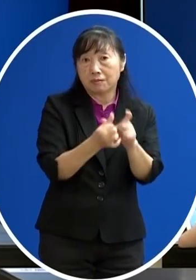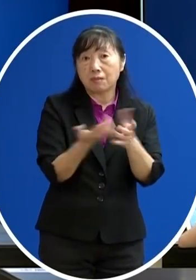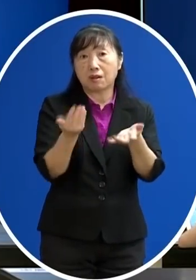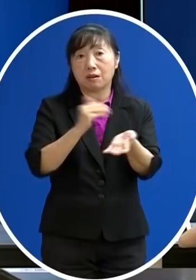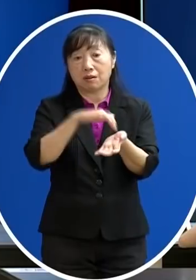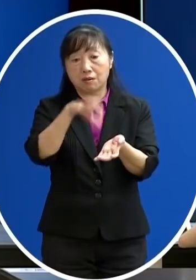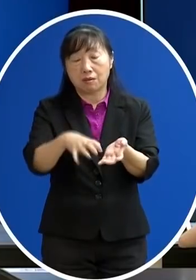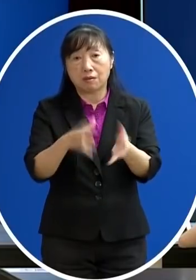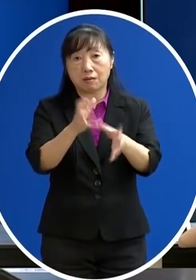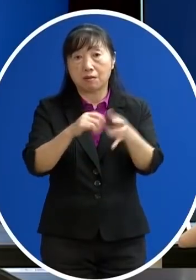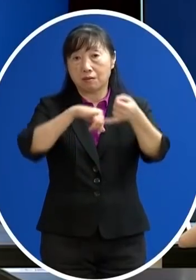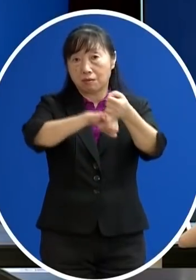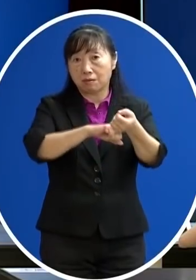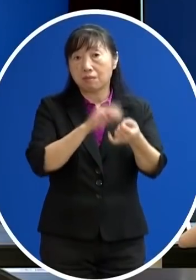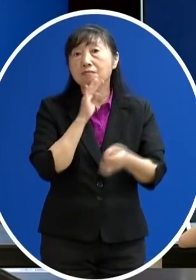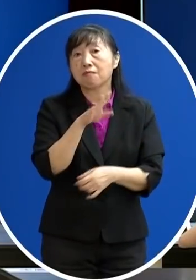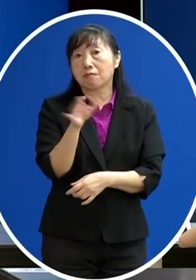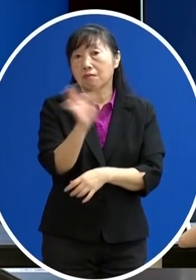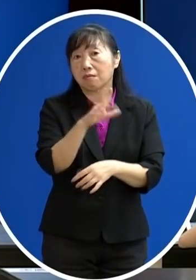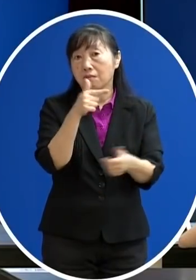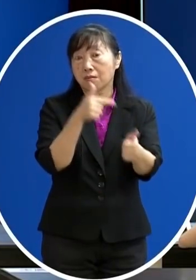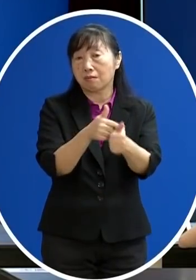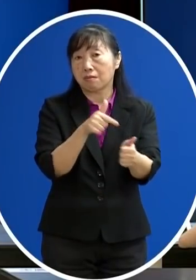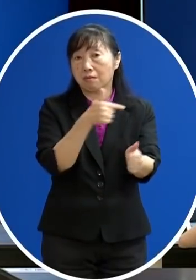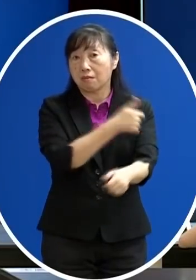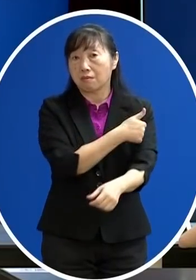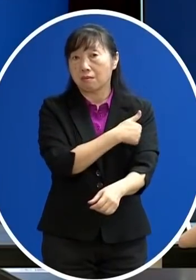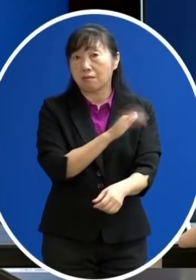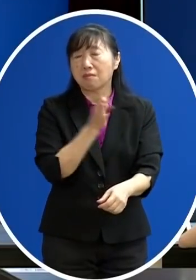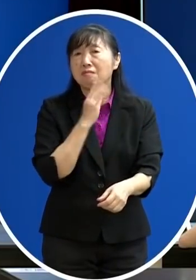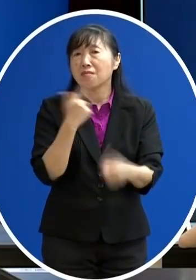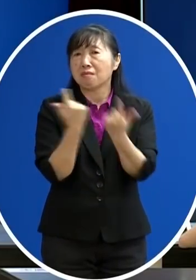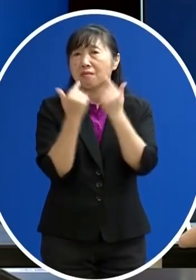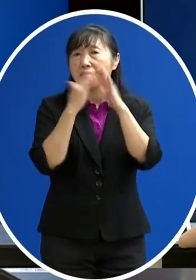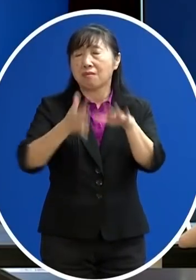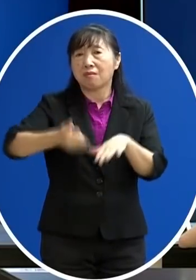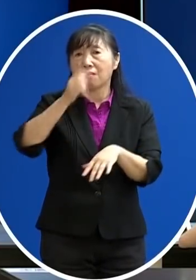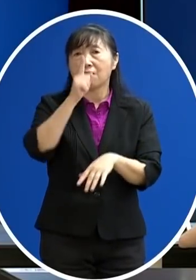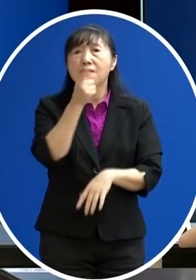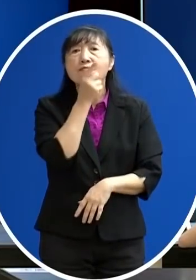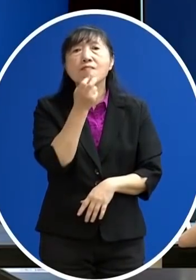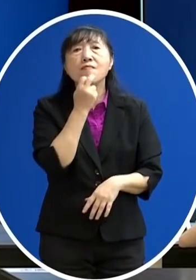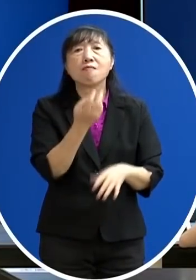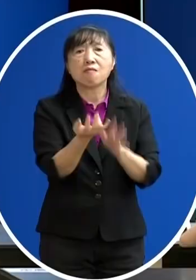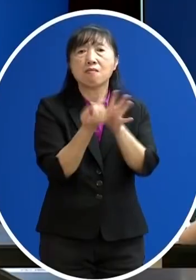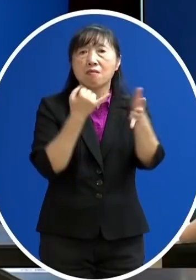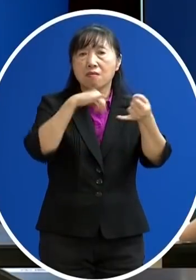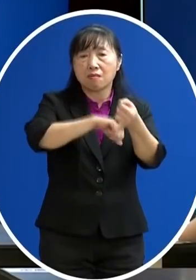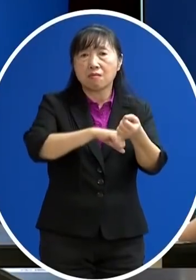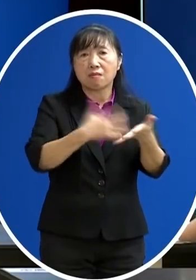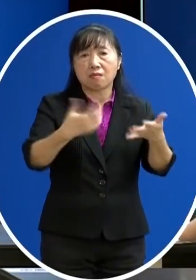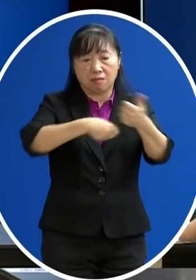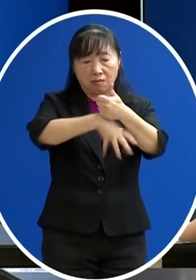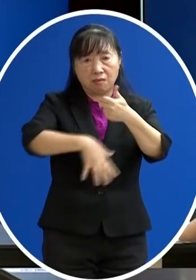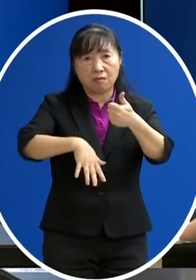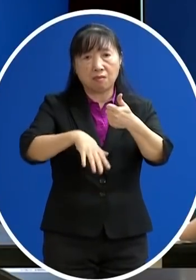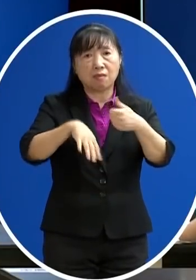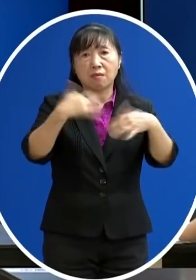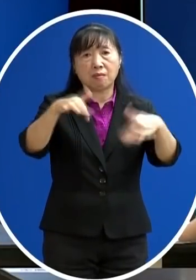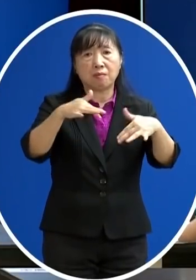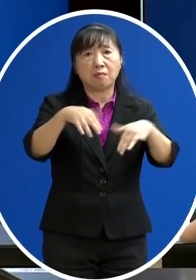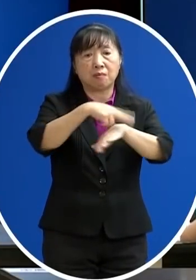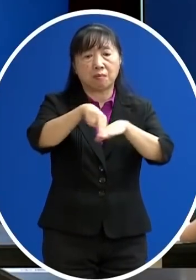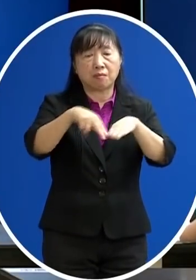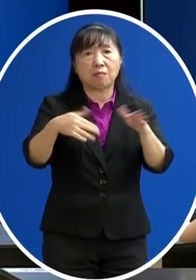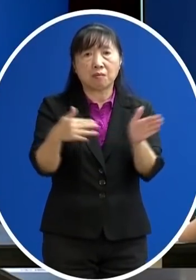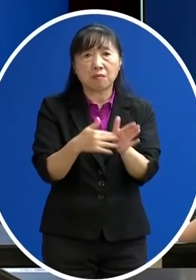費對象來預約那可是臺北市長柯文哲今天也有提到說 什麼中央的預約系統還沒有做好開打保證會大亂 那想問一下